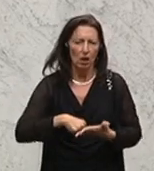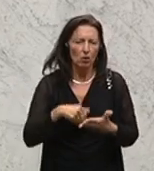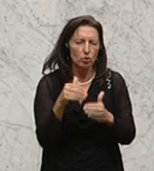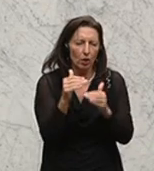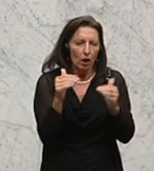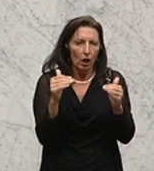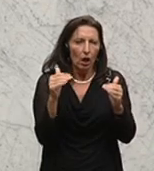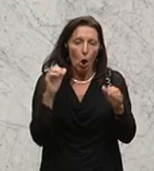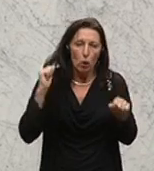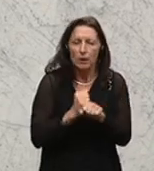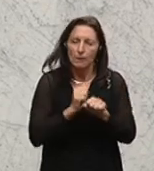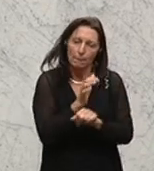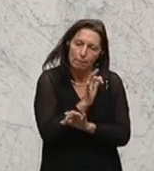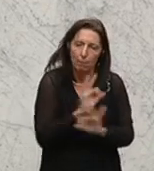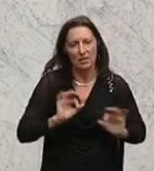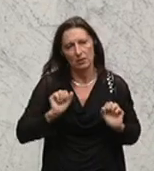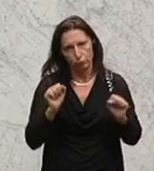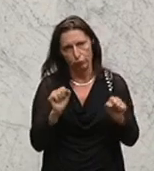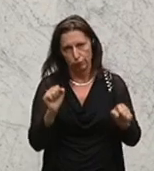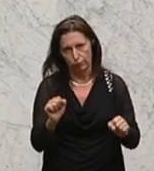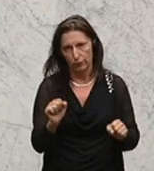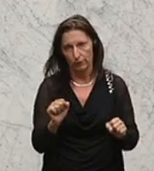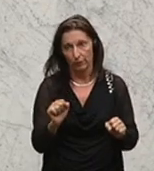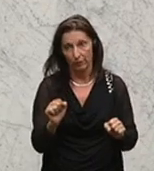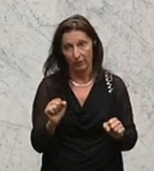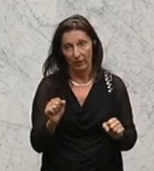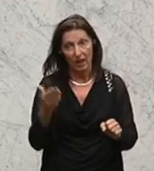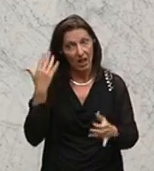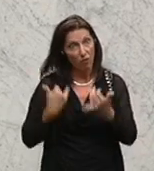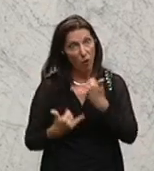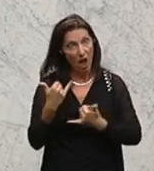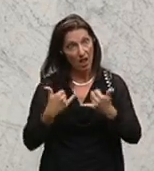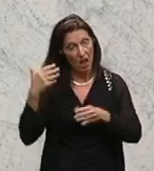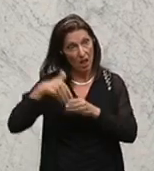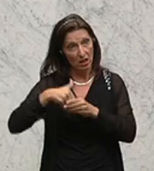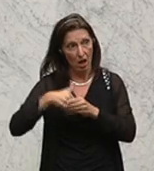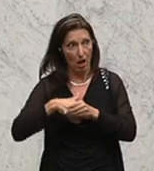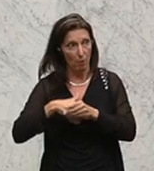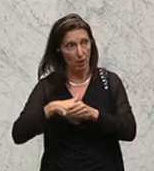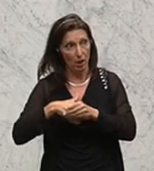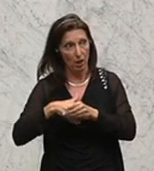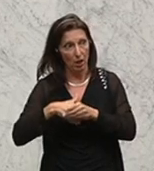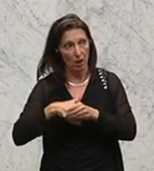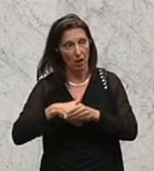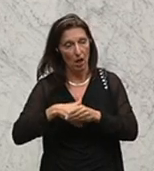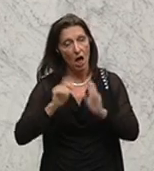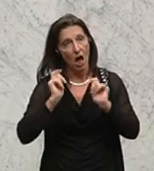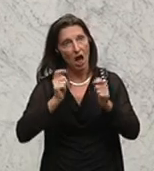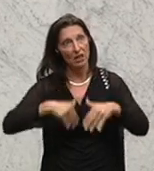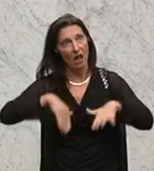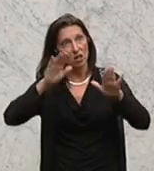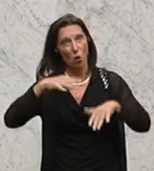Wir wissen, innerhalb des letzten Jahres haben sich die Asylantragszahlen